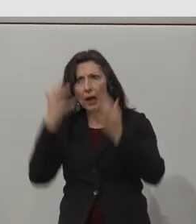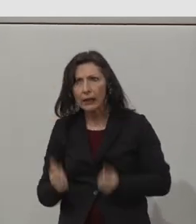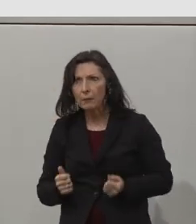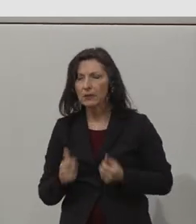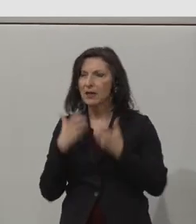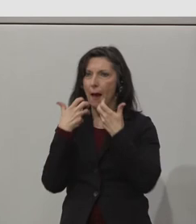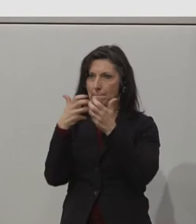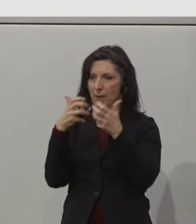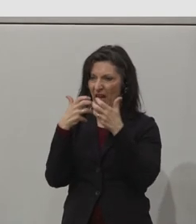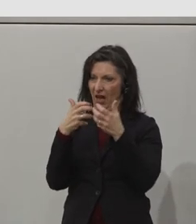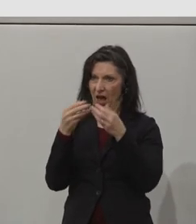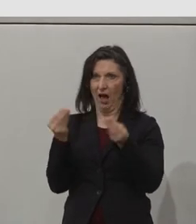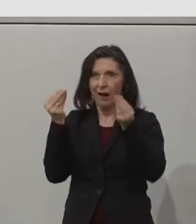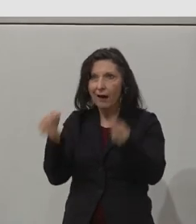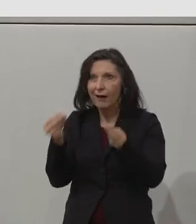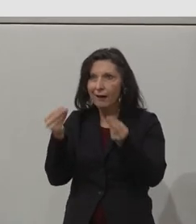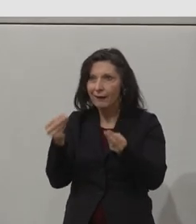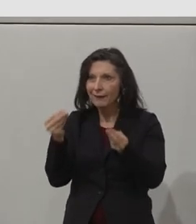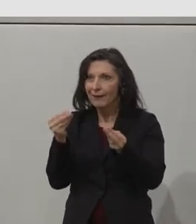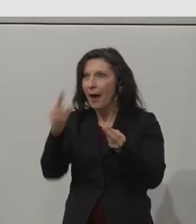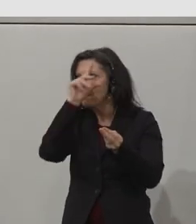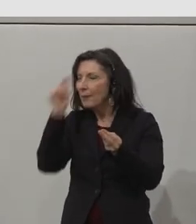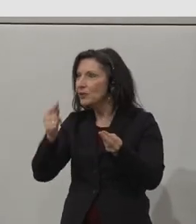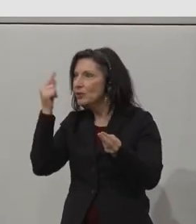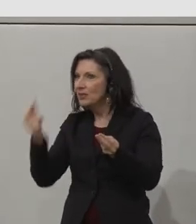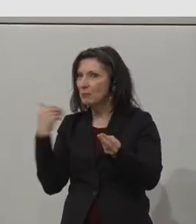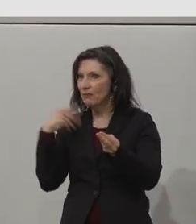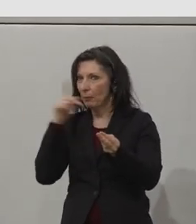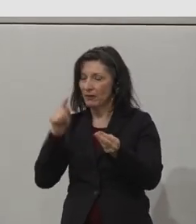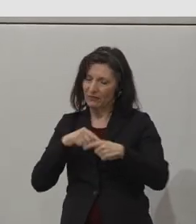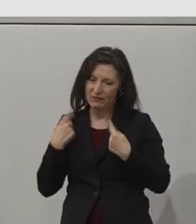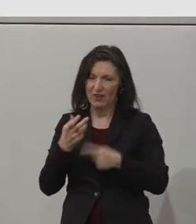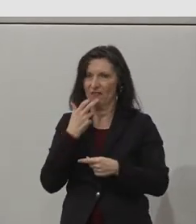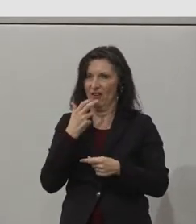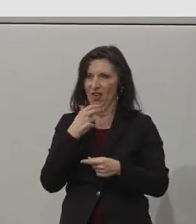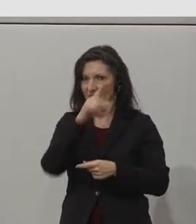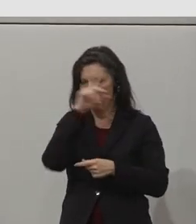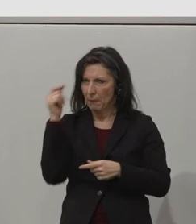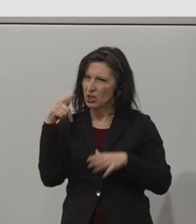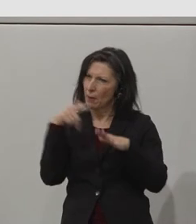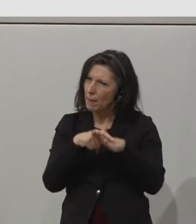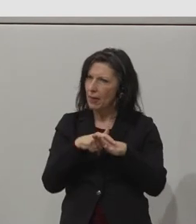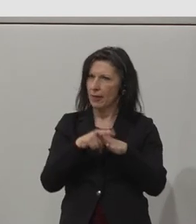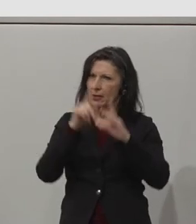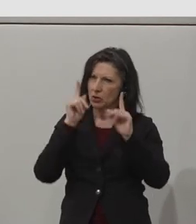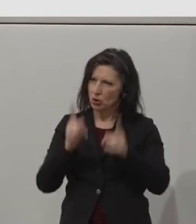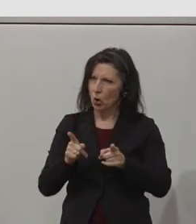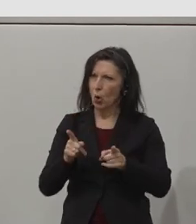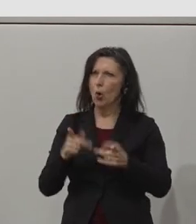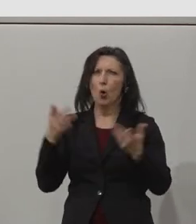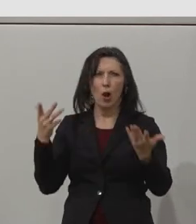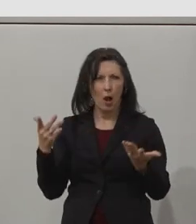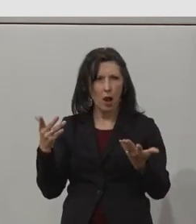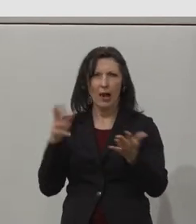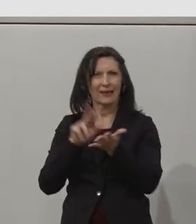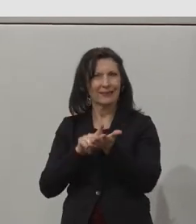We want people with disabilities to be involved in the entire process of building the digital world that we all share. And for that